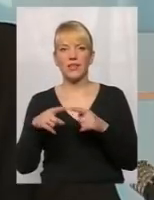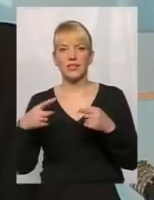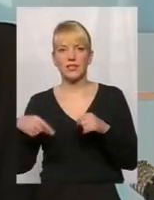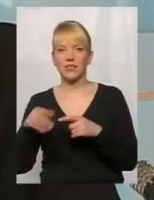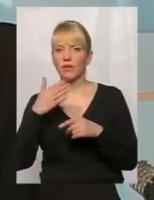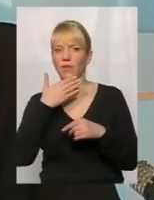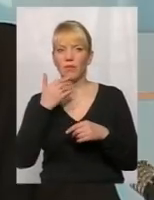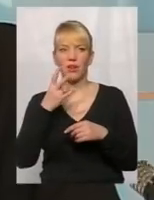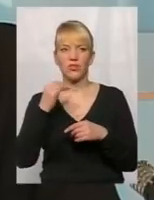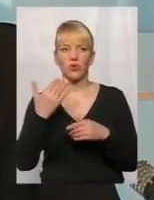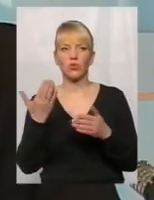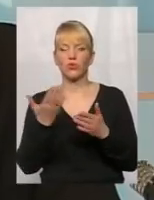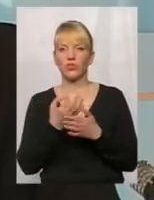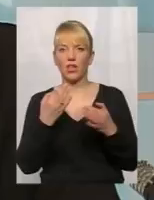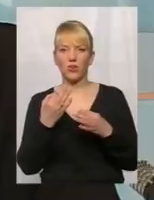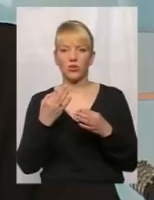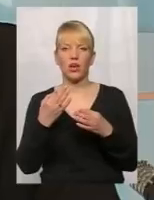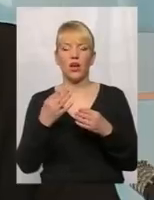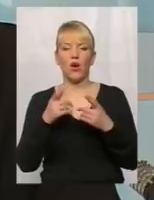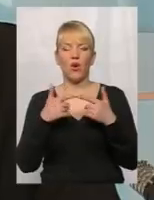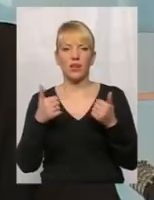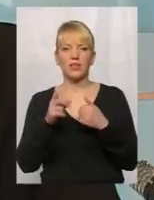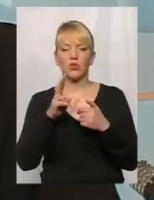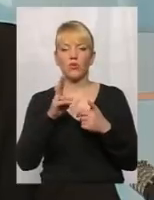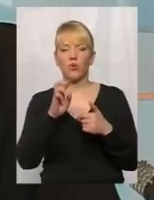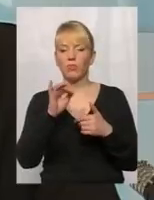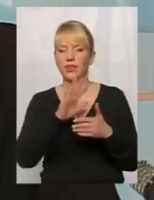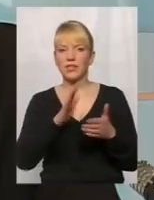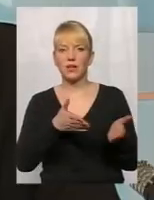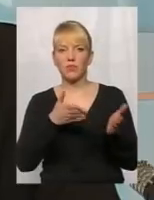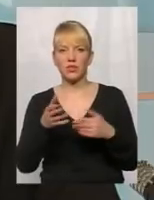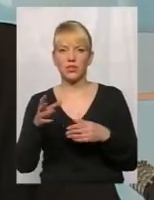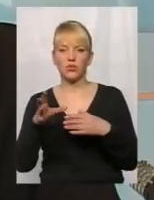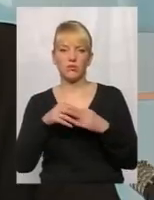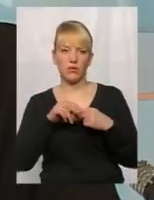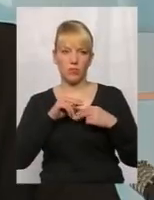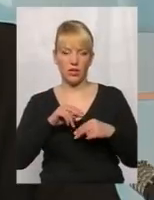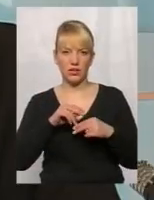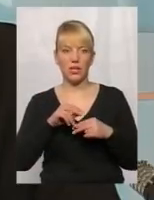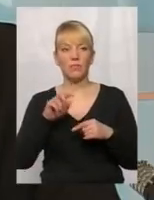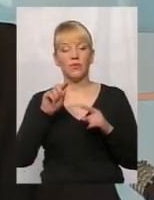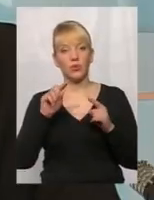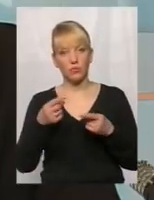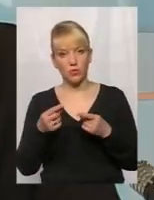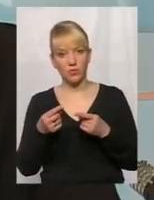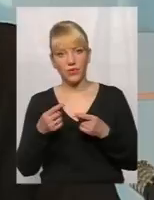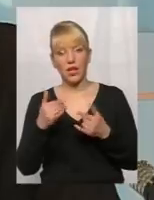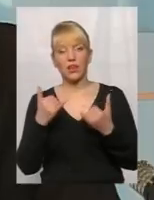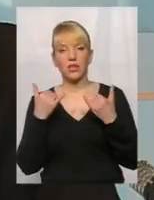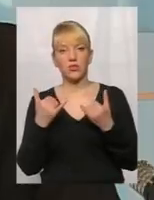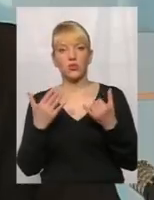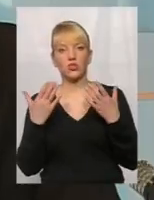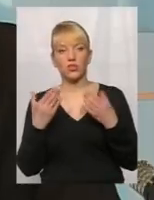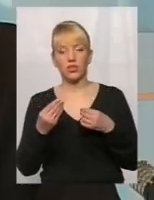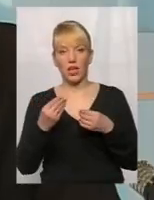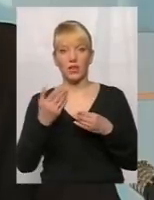громадськості, яку би ми не запросили до співпраці, яка би не відгукнулася до нас. Тому на сьогоднішній день,